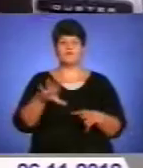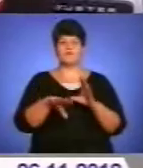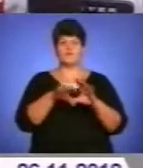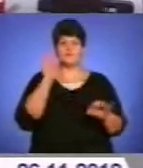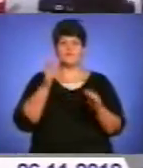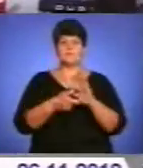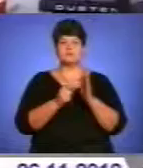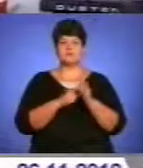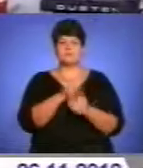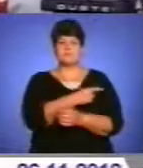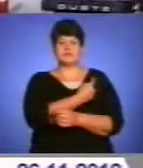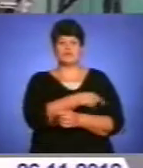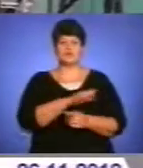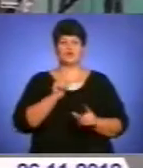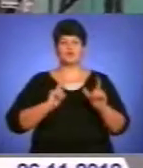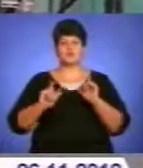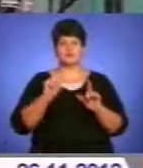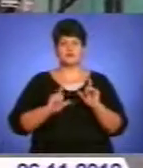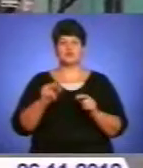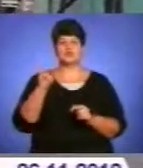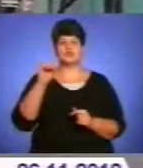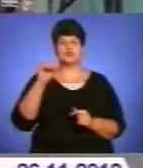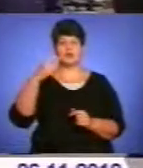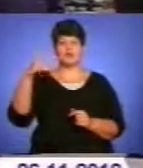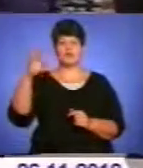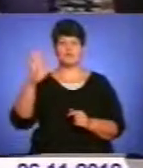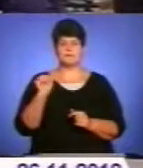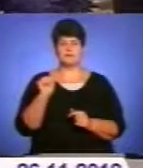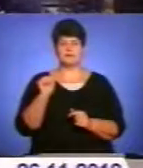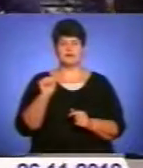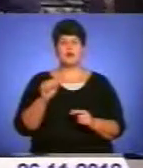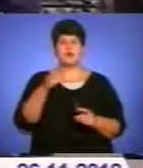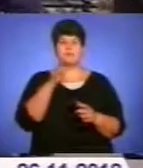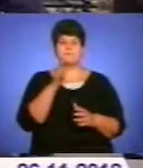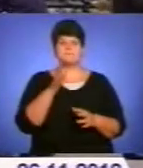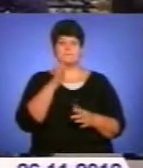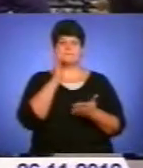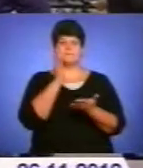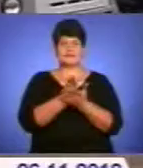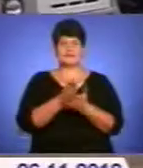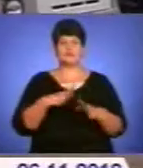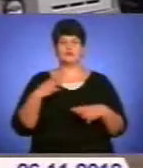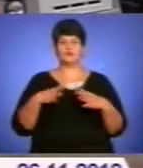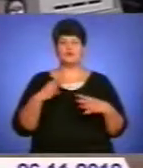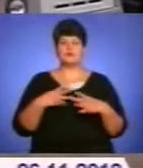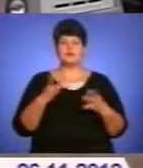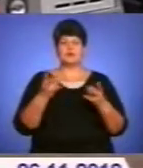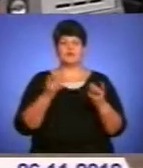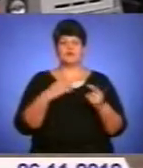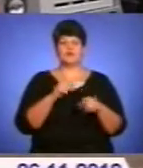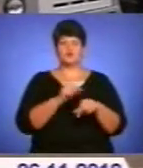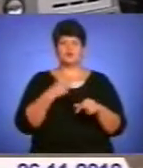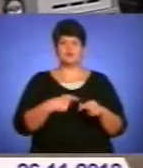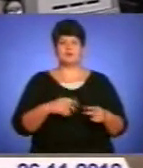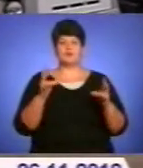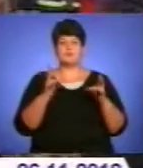приміщення медичного університету, що по вулиці Чехова. Мета тренувань – тернополяни повинні почуватися у безпеці, а також мають